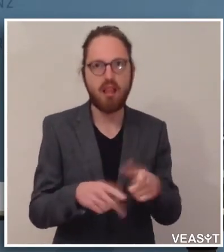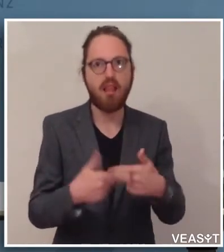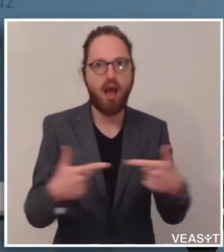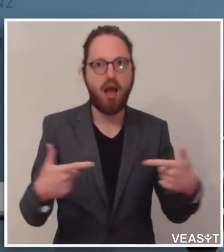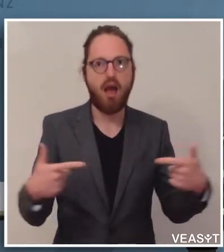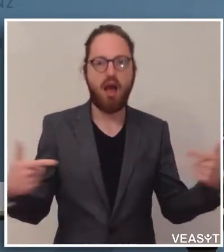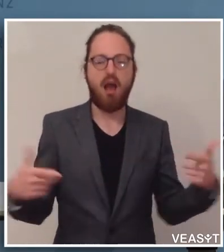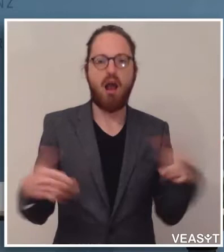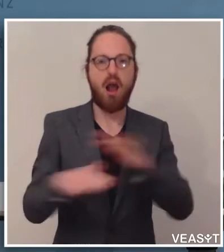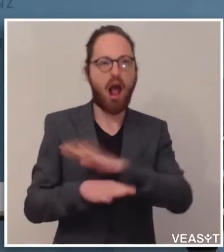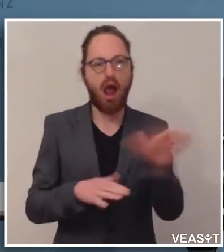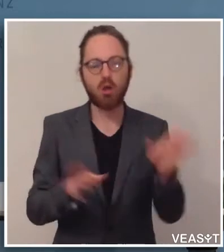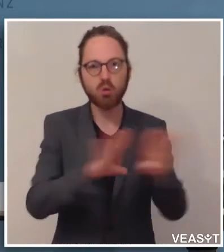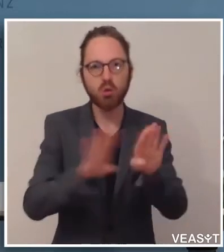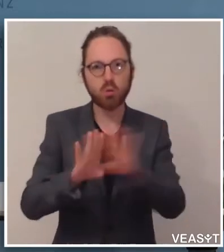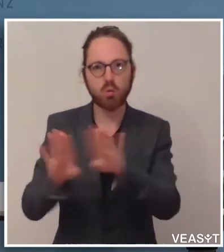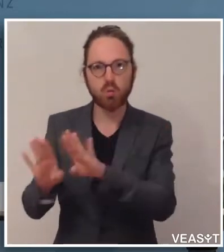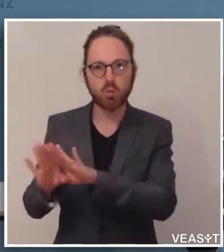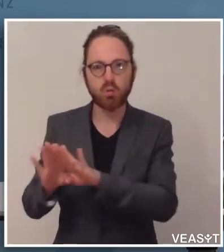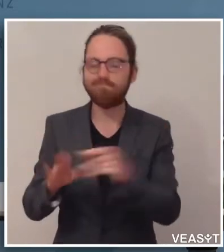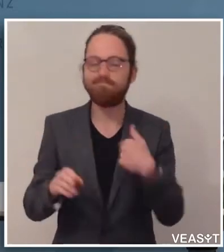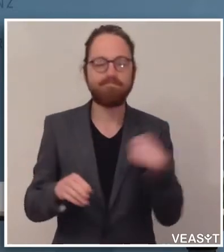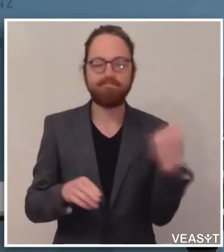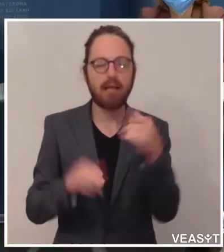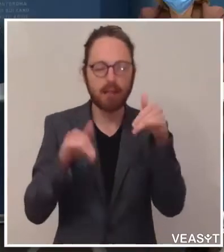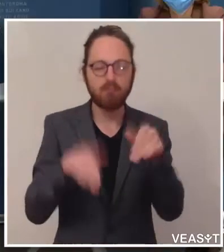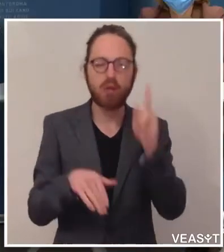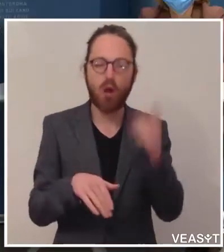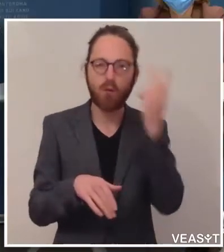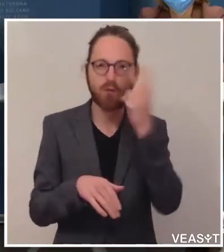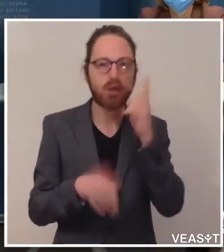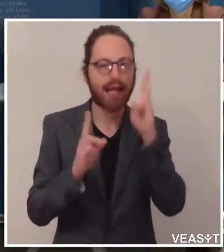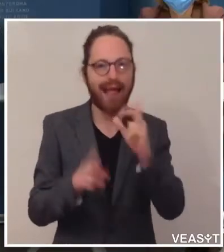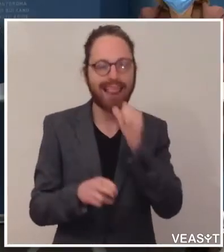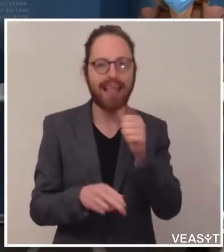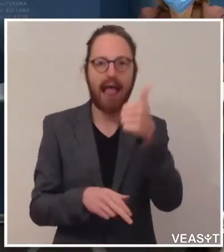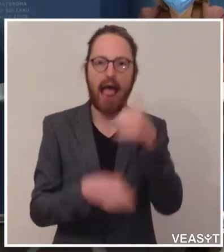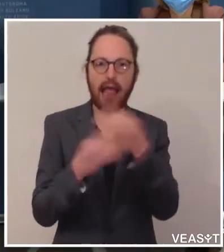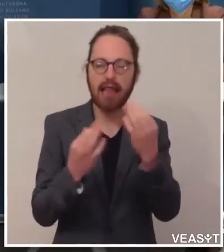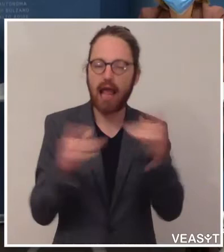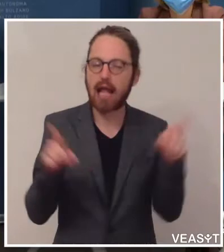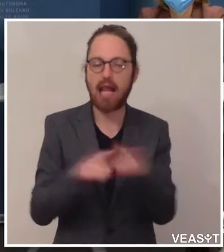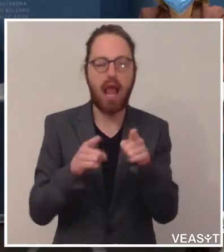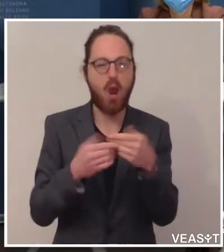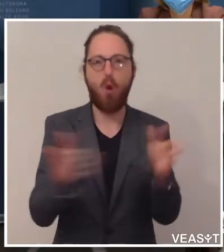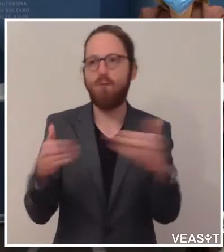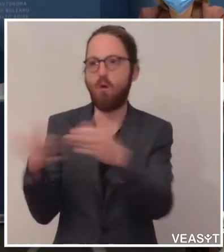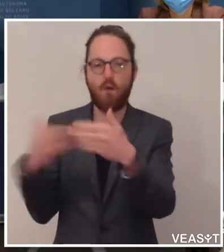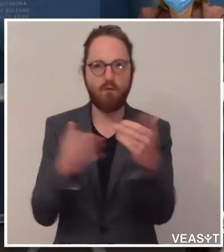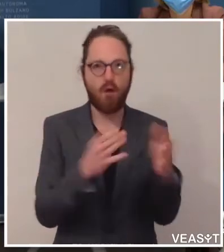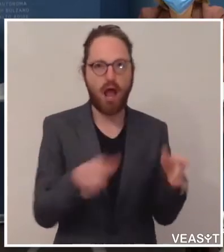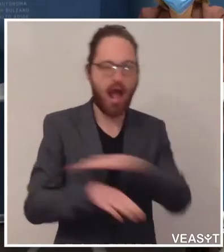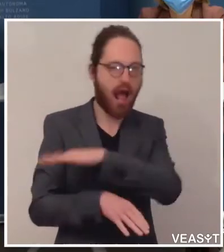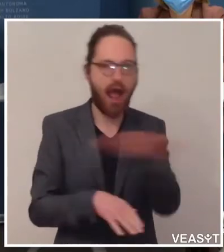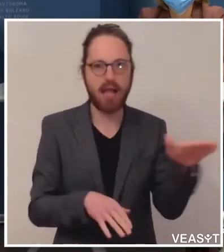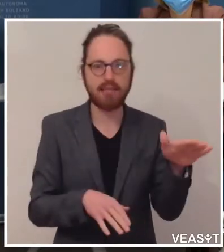Wir können aber auch nicht glauben, dass wir von einem Tag auf den anderen zuerst Lockdown und dann alles offen. Genauso wird es nicht sein, sondern